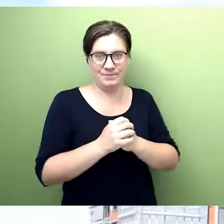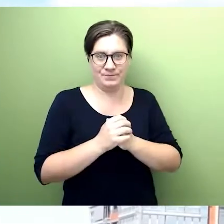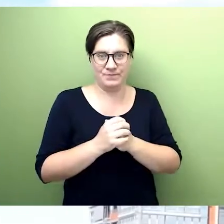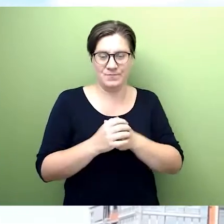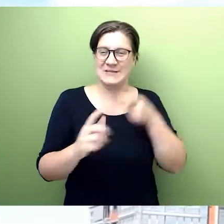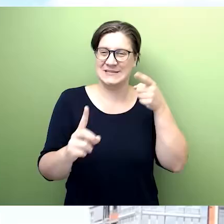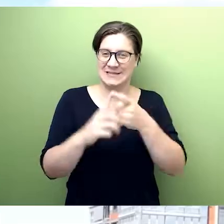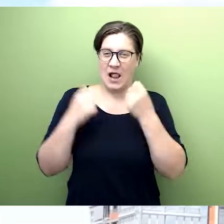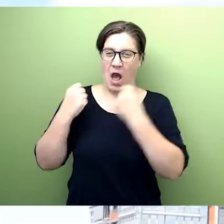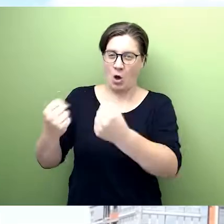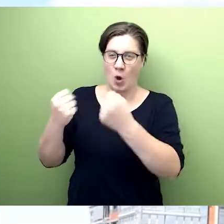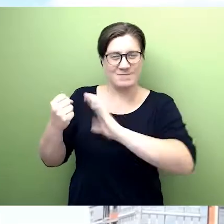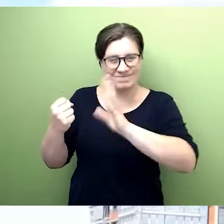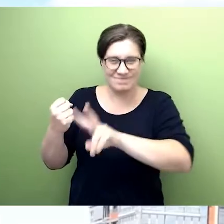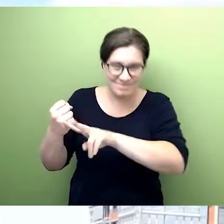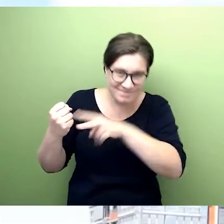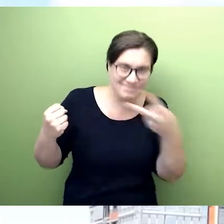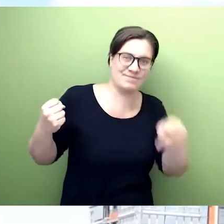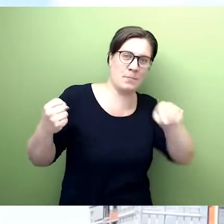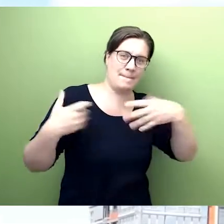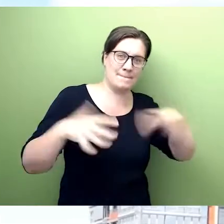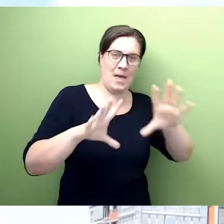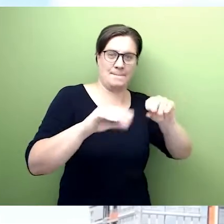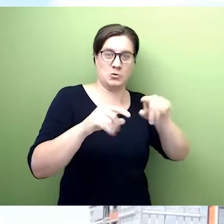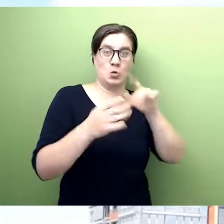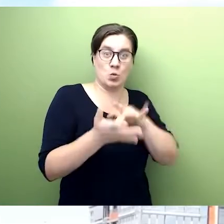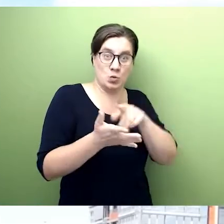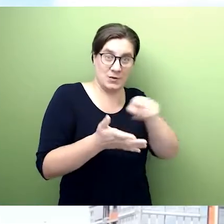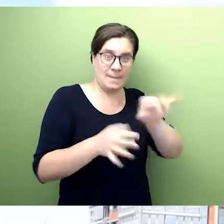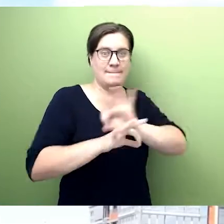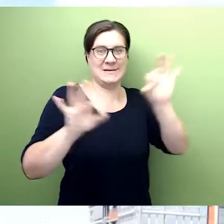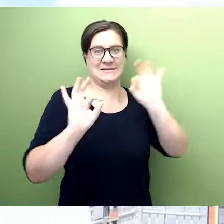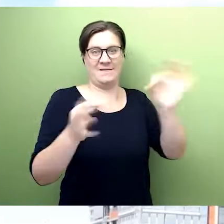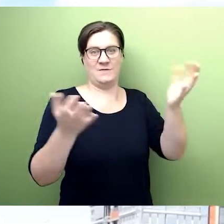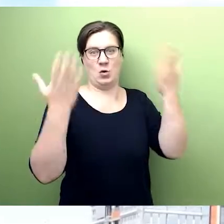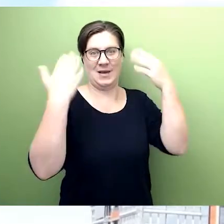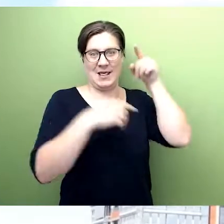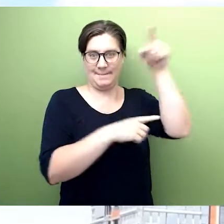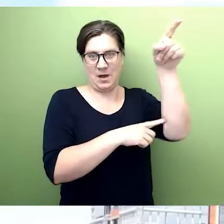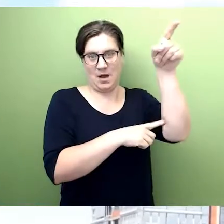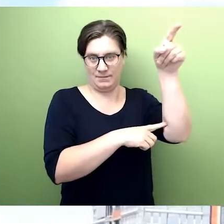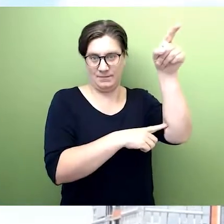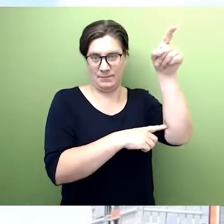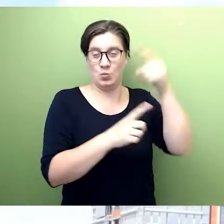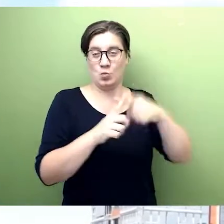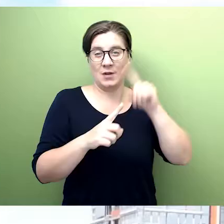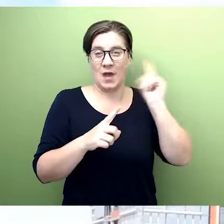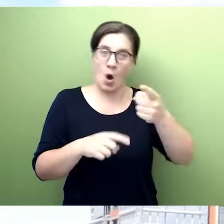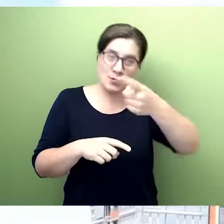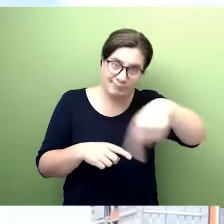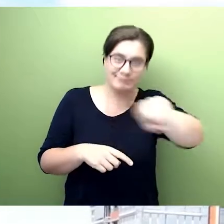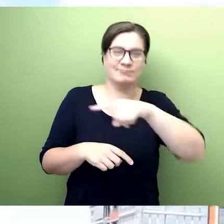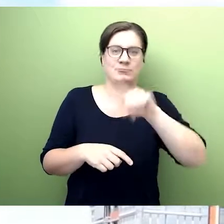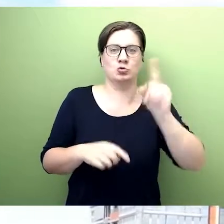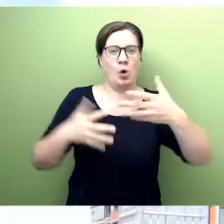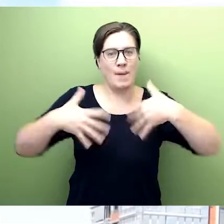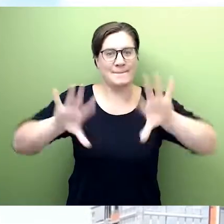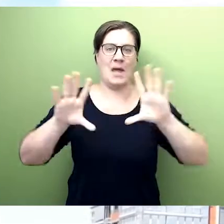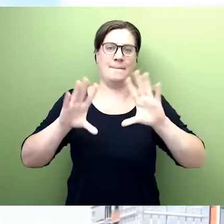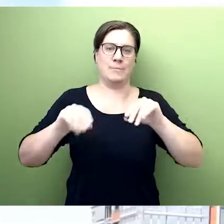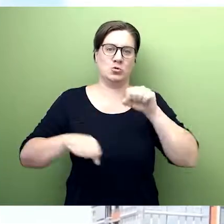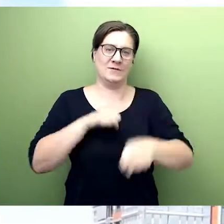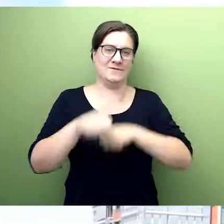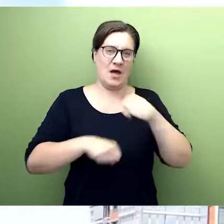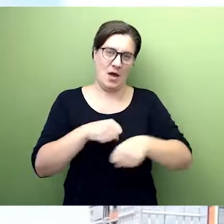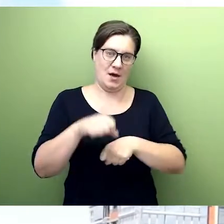Fahrradfahren ist gut für das Klima. Mehr Menschen sollen Bus und Bahn fahren. Dafür